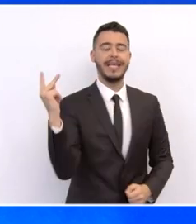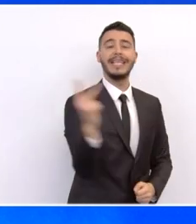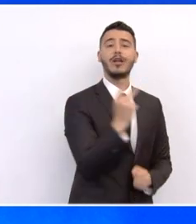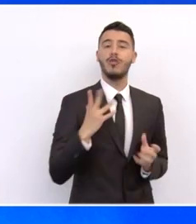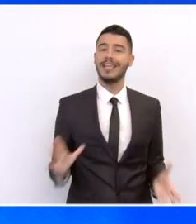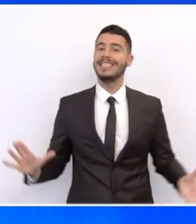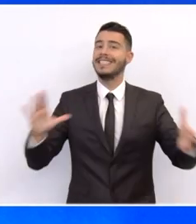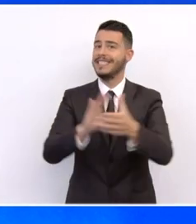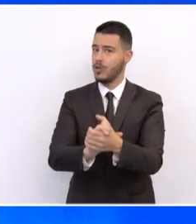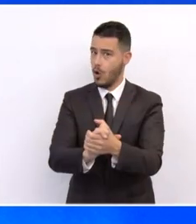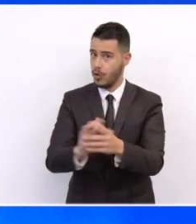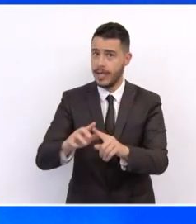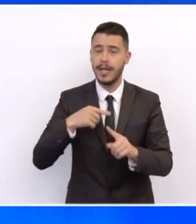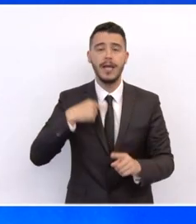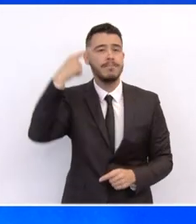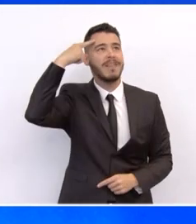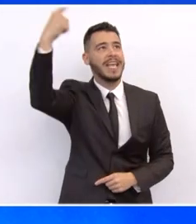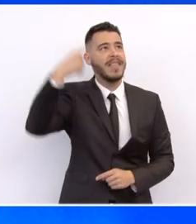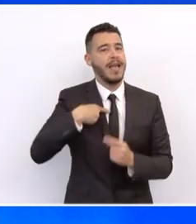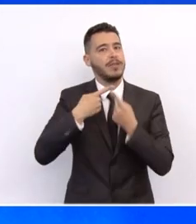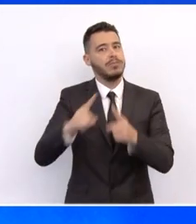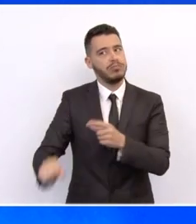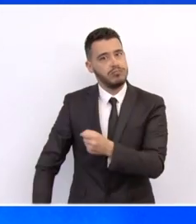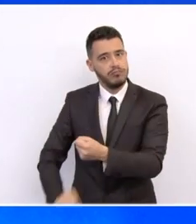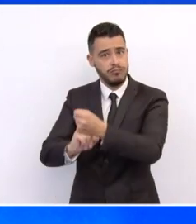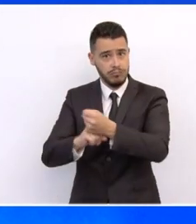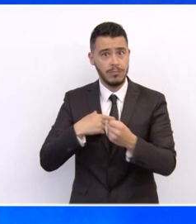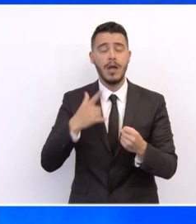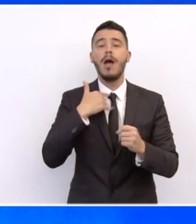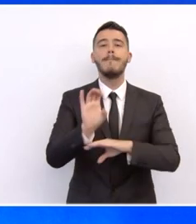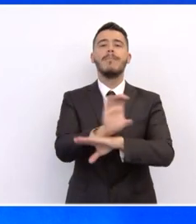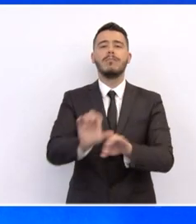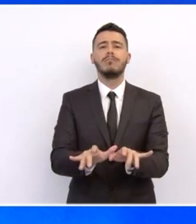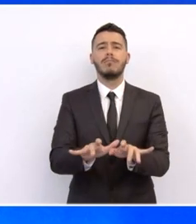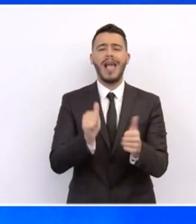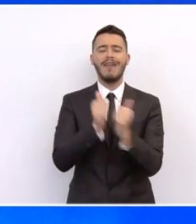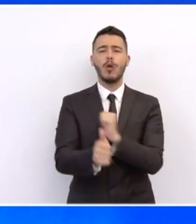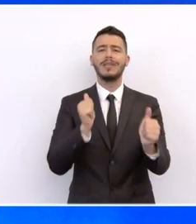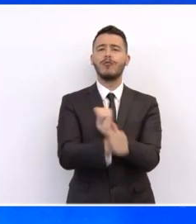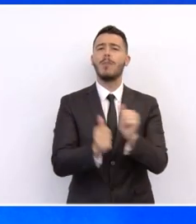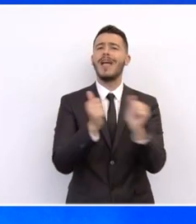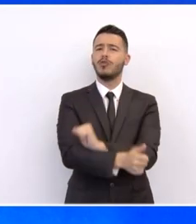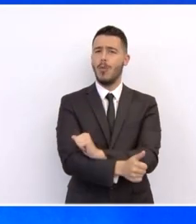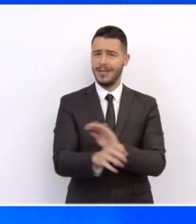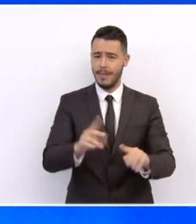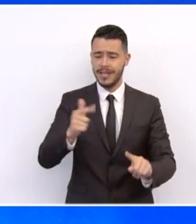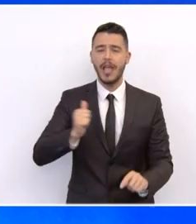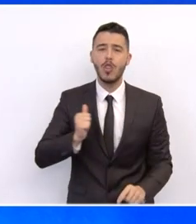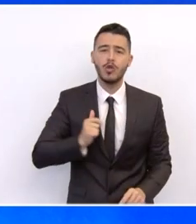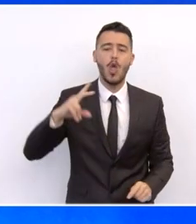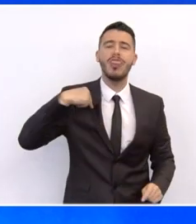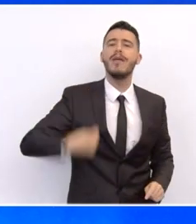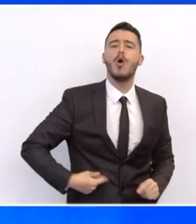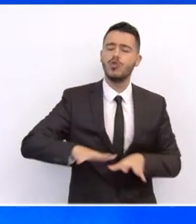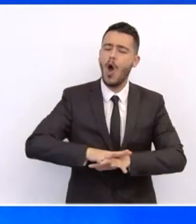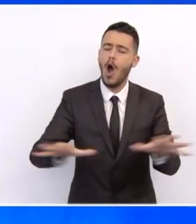επενδύσεων και την προώθηση καινοδομίας και βεβαίως τον ψηφιακό μετασχηματισμό και την τεχνολογική αναβάθμιση του δημόσιου και του ιδιωτικού τομέα. Είναι